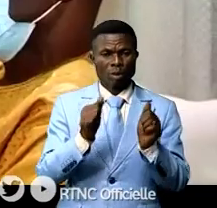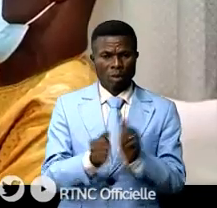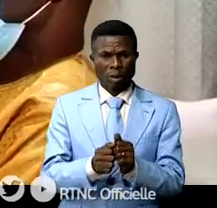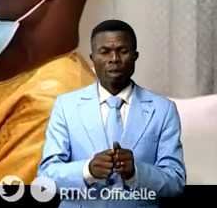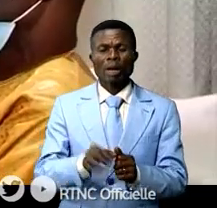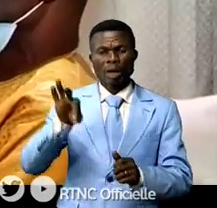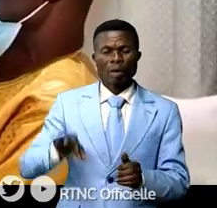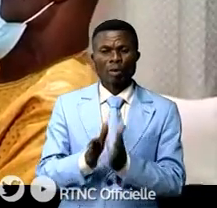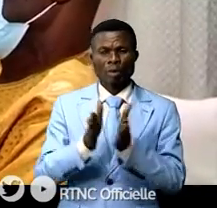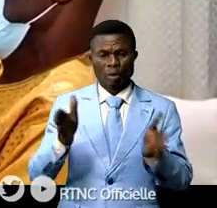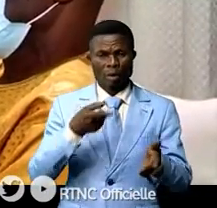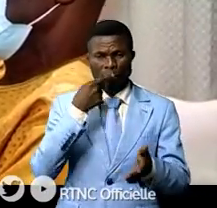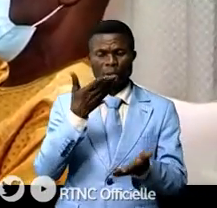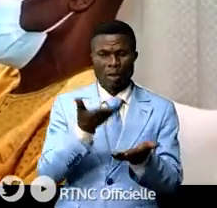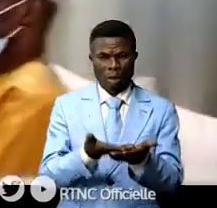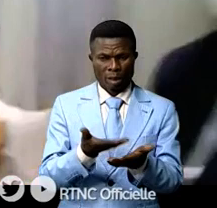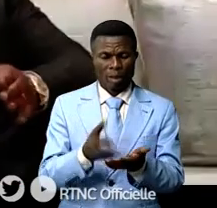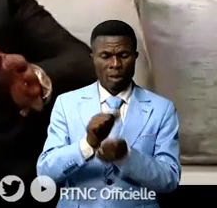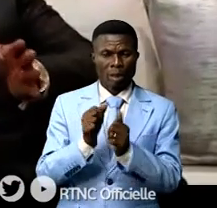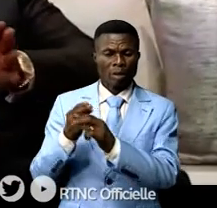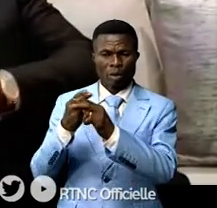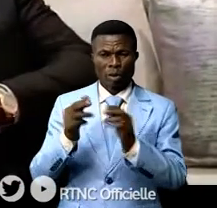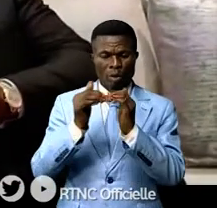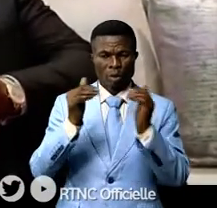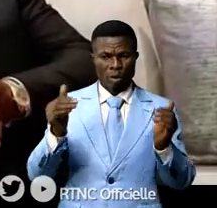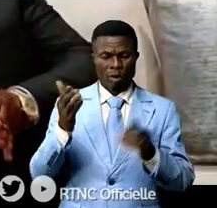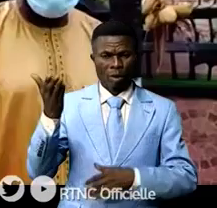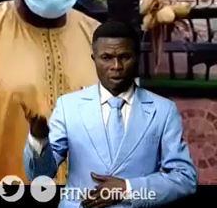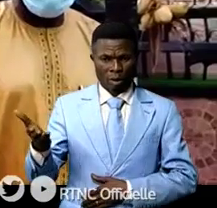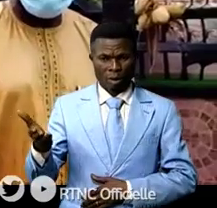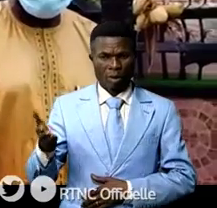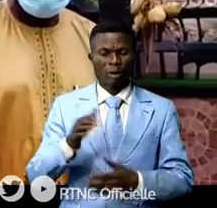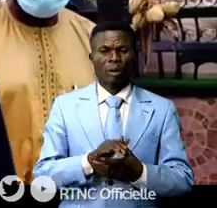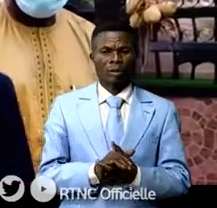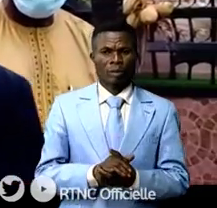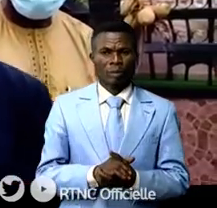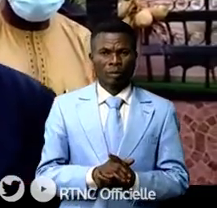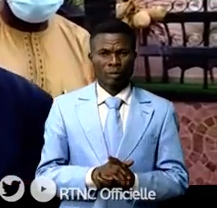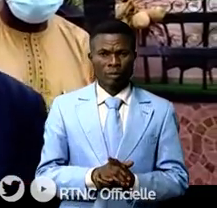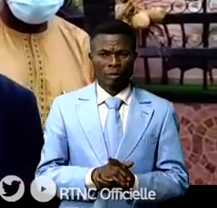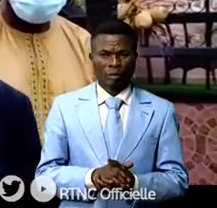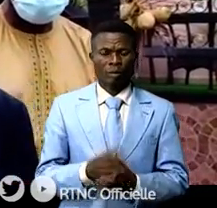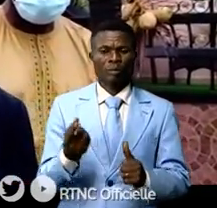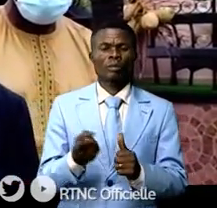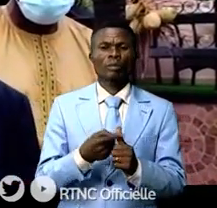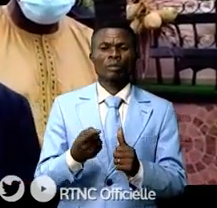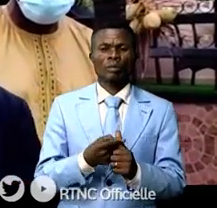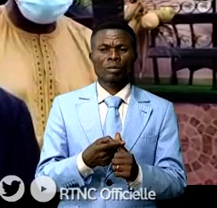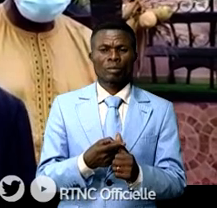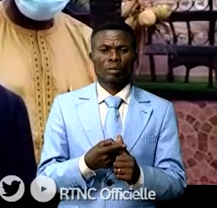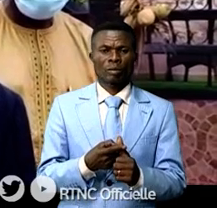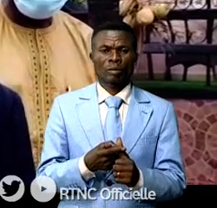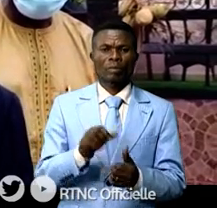commun, mais aussi la situation sécuritaire en République centrafricaine. D'abord, les relations